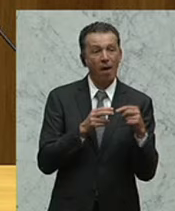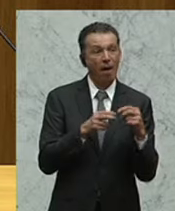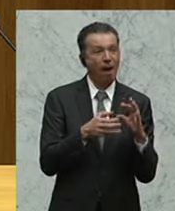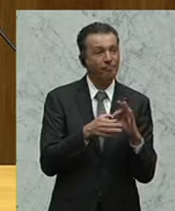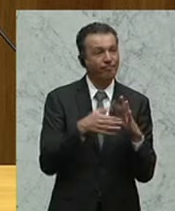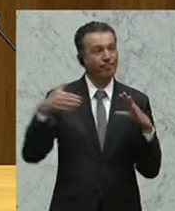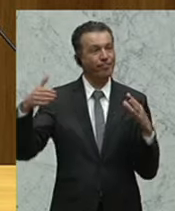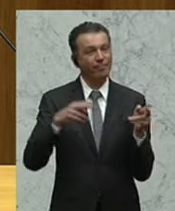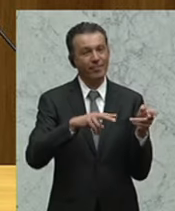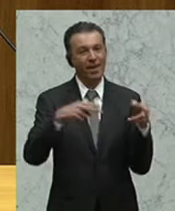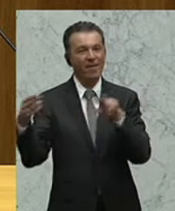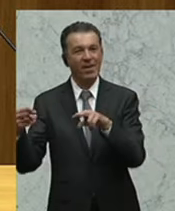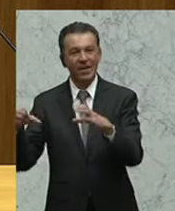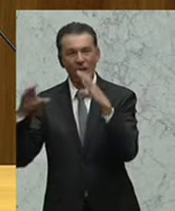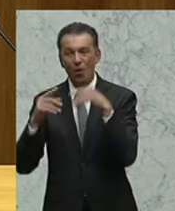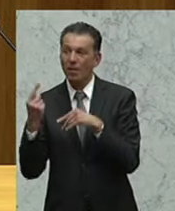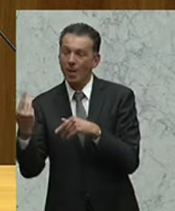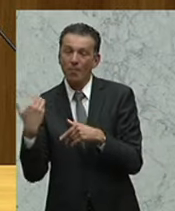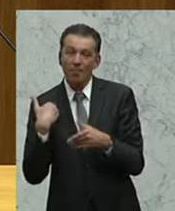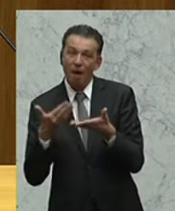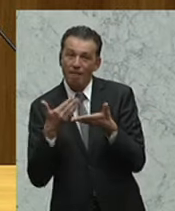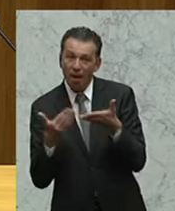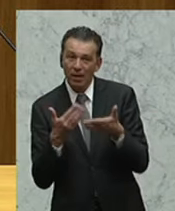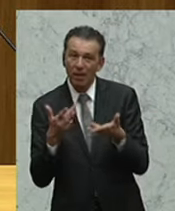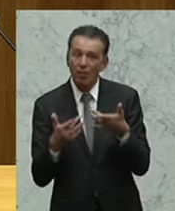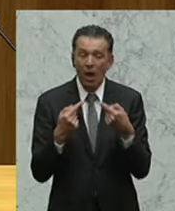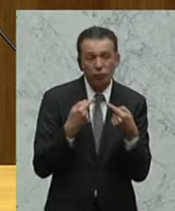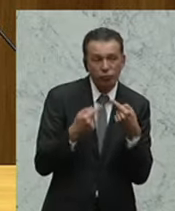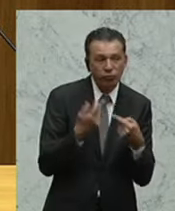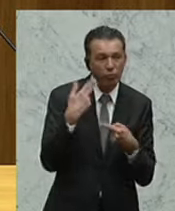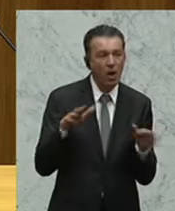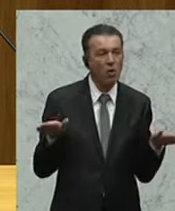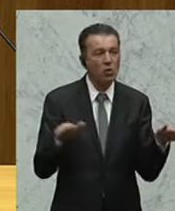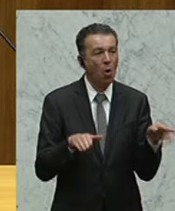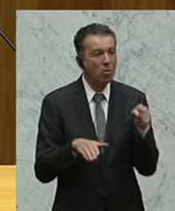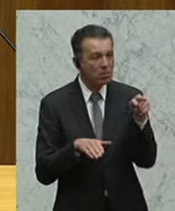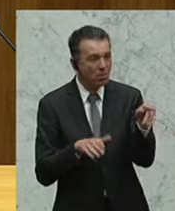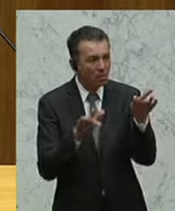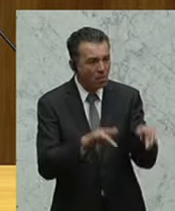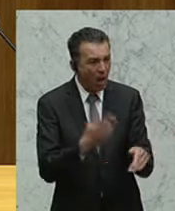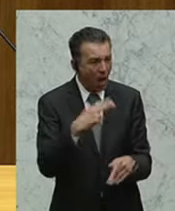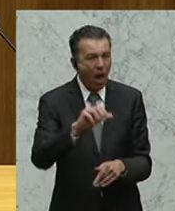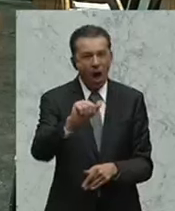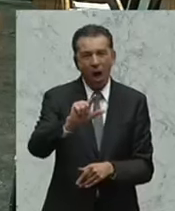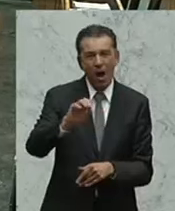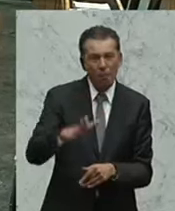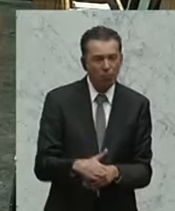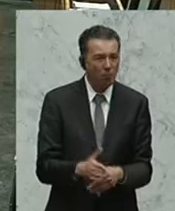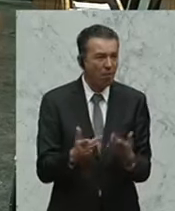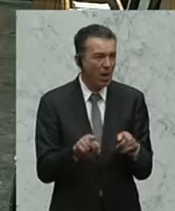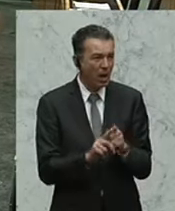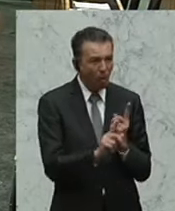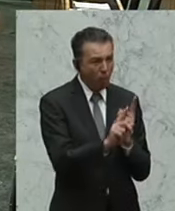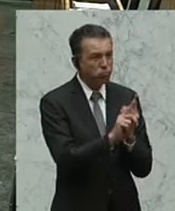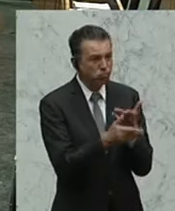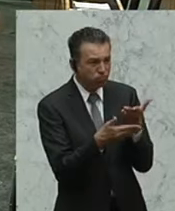Verhandlungen mit drinnen. Vielleicht hätten Sie mit ihm Rücksprache halten sollen. Oder Herr Strolz, für Ihnen sitzt da Herr Alm drinnen in diesen Verhandlungen. Vielleicht auch mit ihm einmal